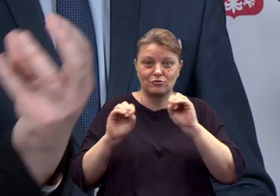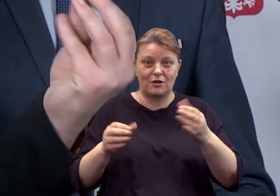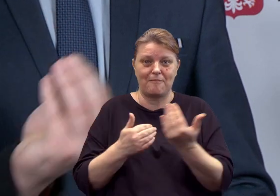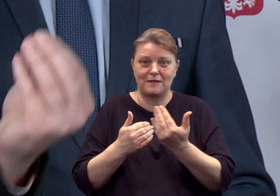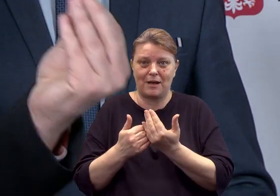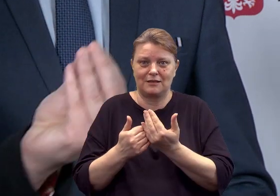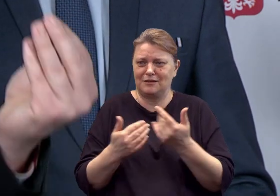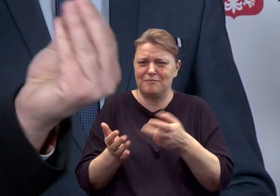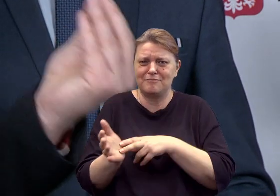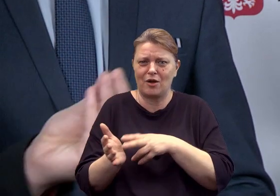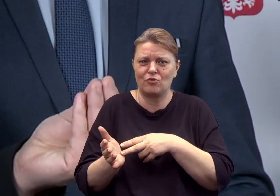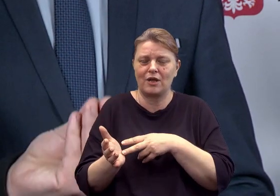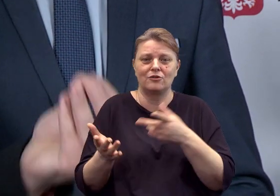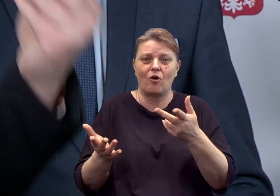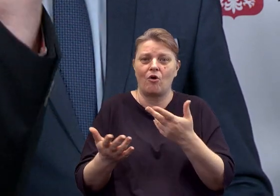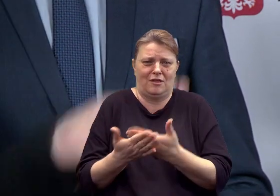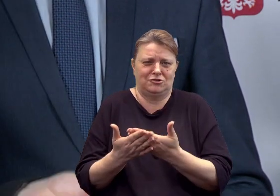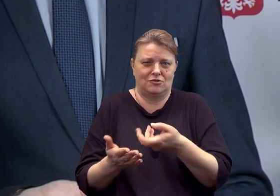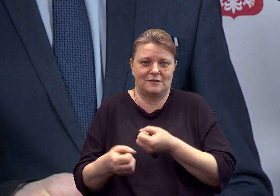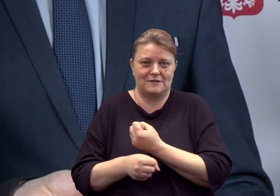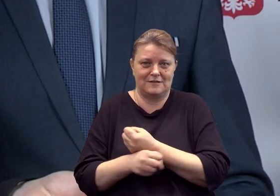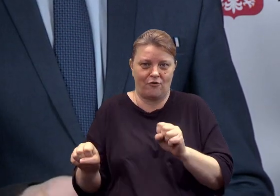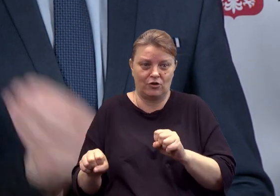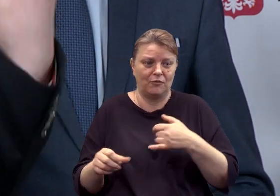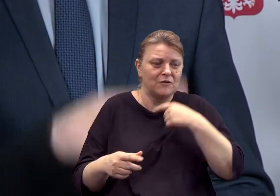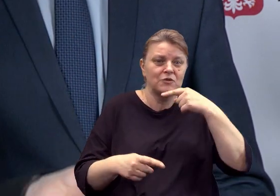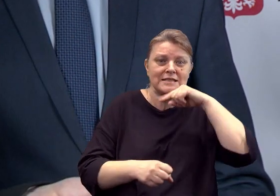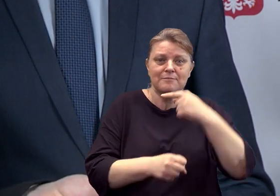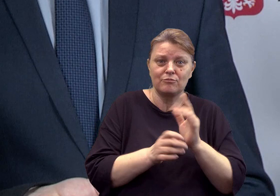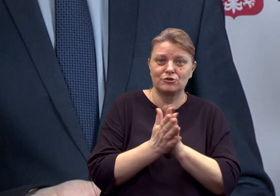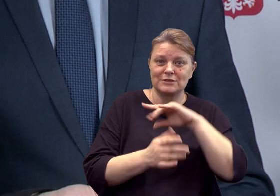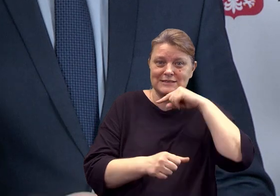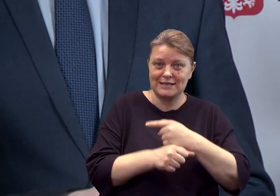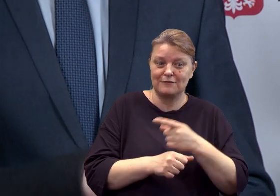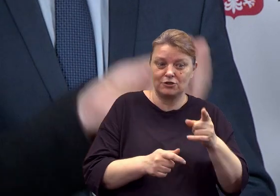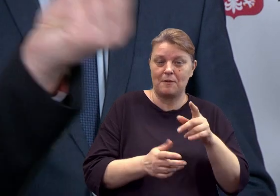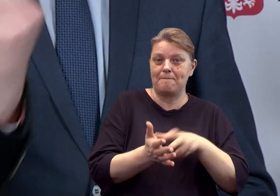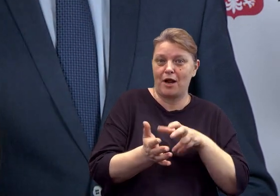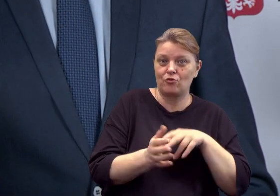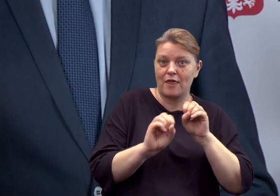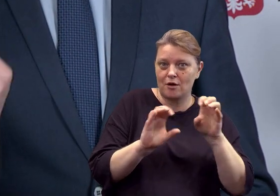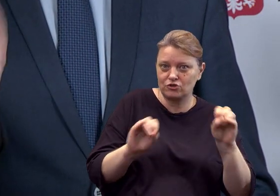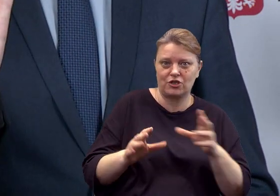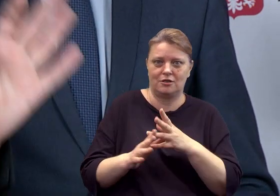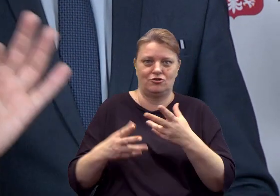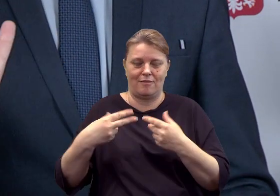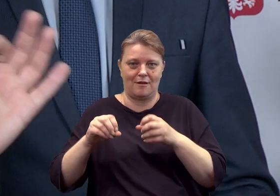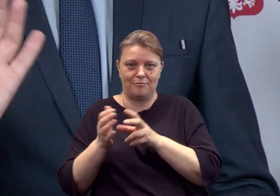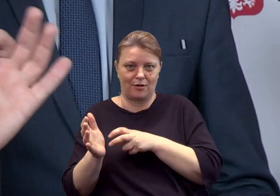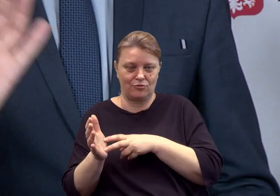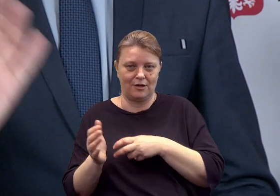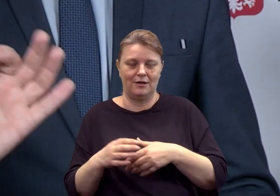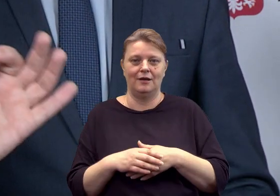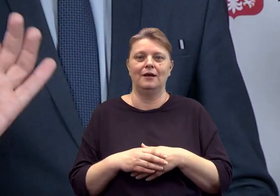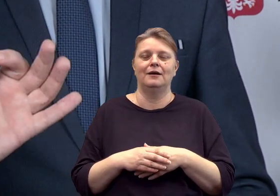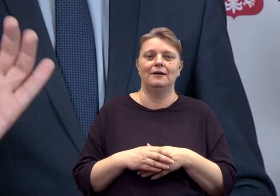zwalniani? No państwo się musicie w Gazecie Wyborczej zdecydować. Czy brakuje nauczycieli w systemie? Czy będzie brakować nauczycieli w systemie? A czy brakuje nauczycieli, Jeśli pani